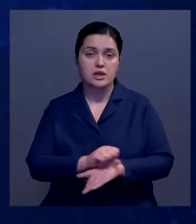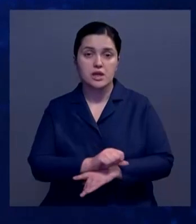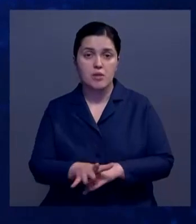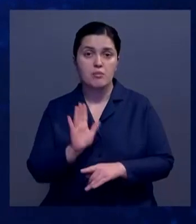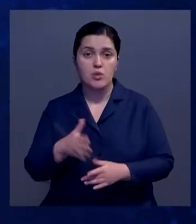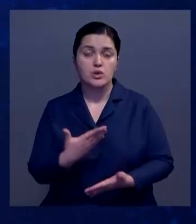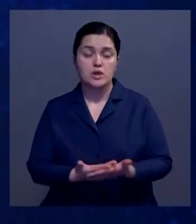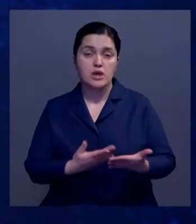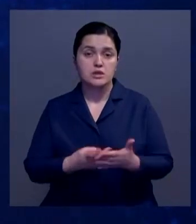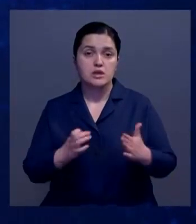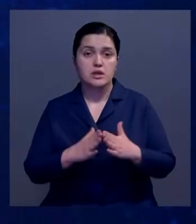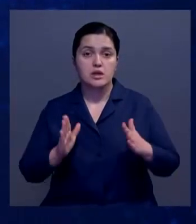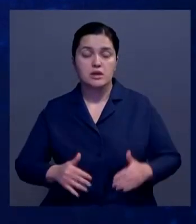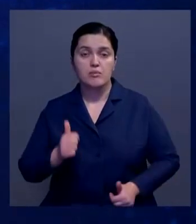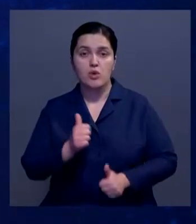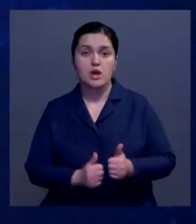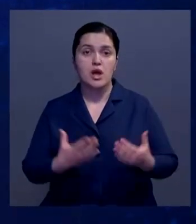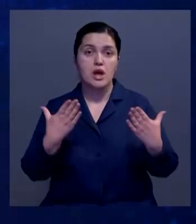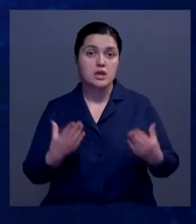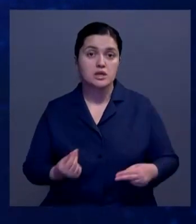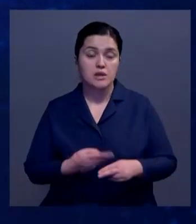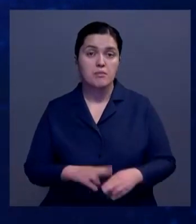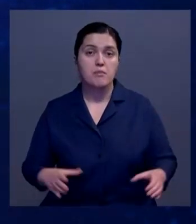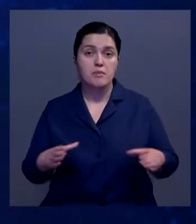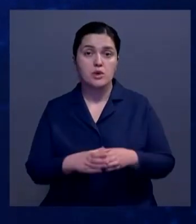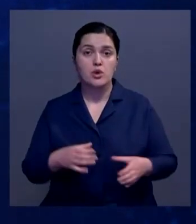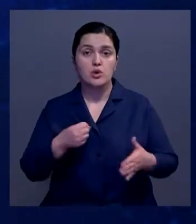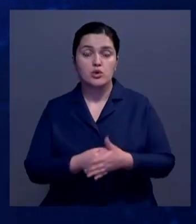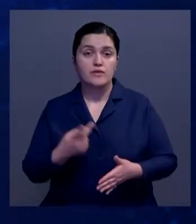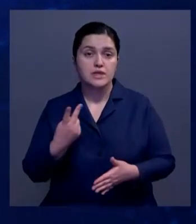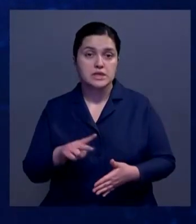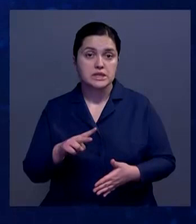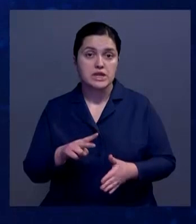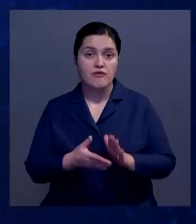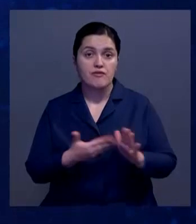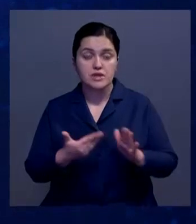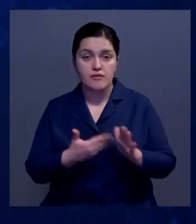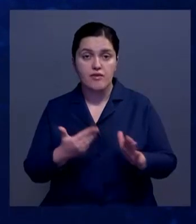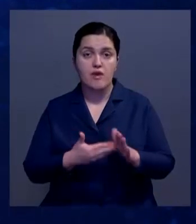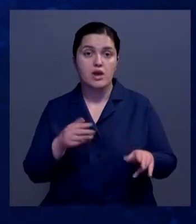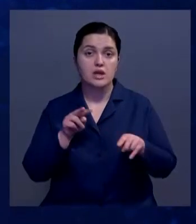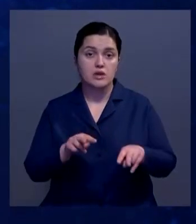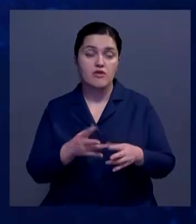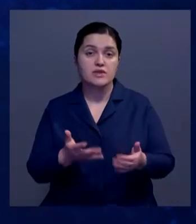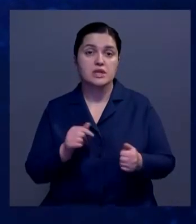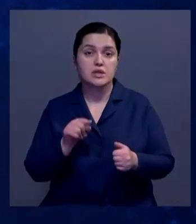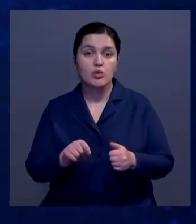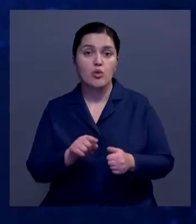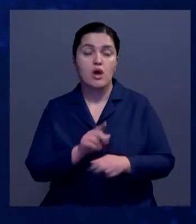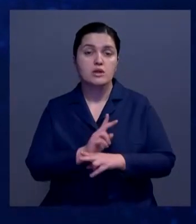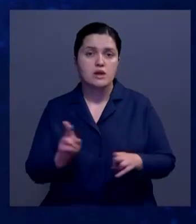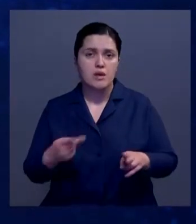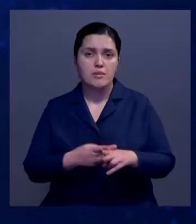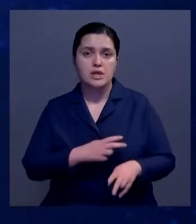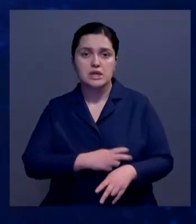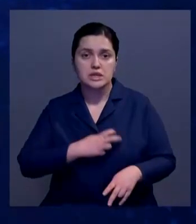коронавирусом будут консультировать на дому. Ежедневно бригады принимают до 20 вызовов. На особый контроль взяты те, кто